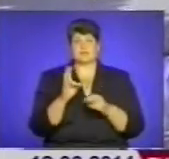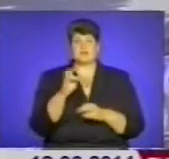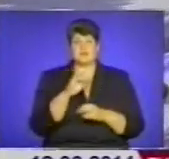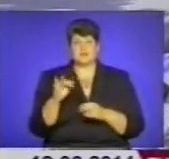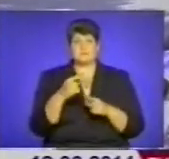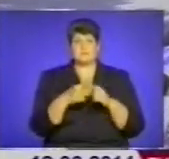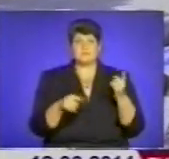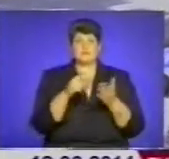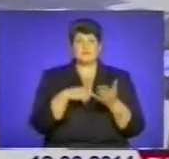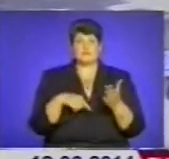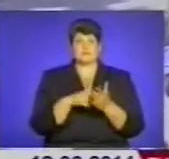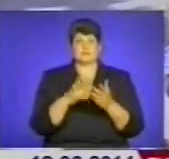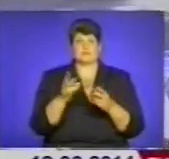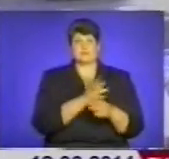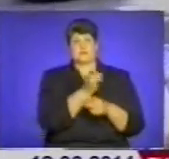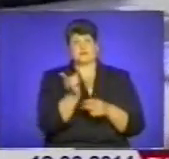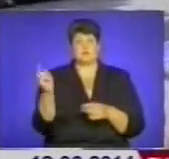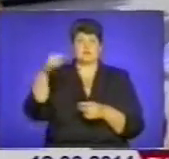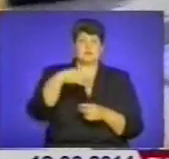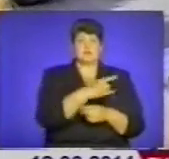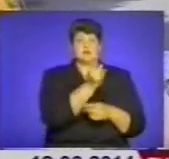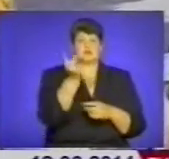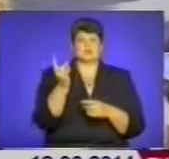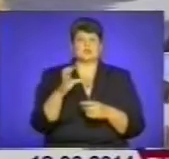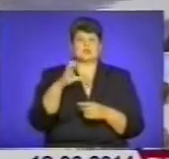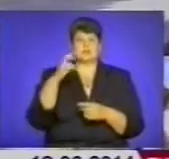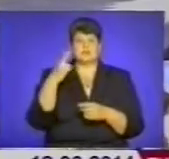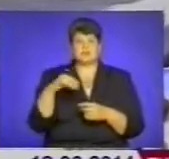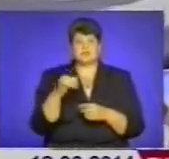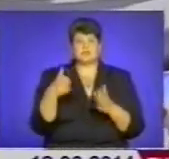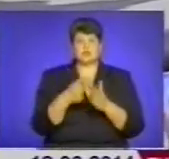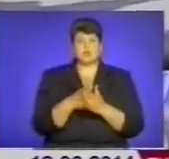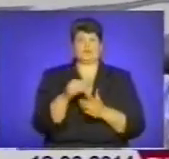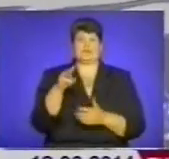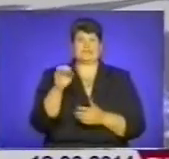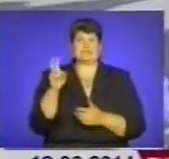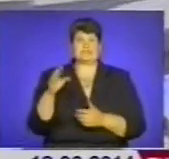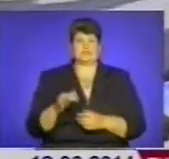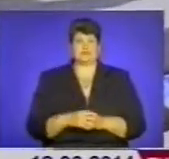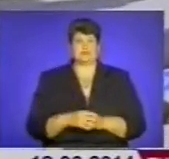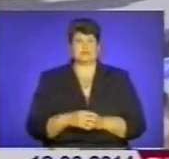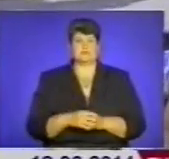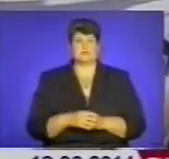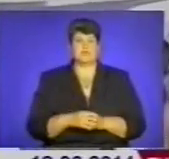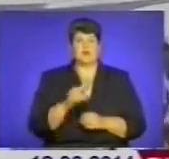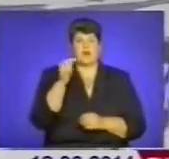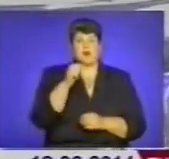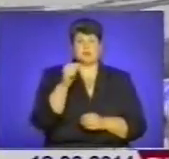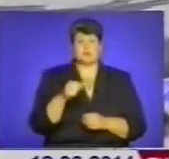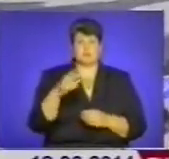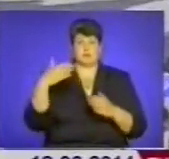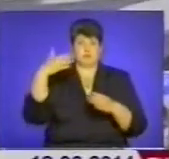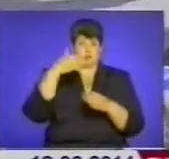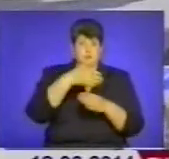Півміста треба біжати через східний, аж до текстильника. А сюди оба посліли